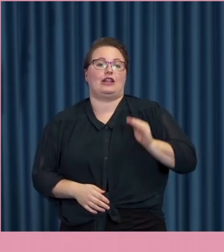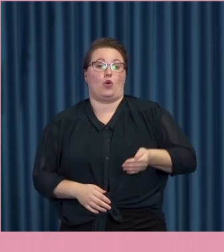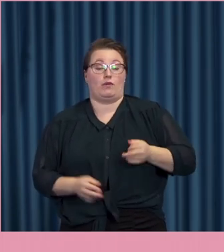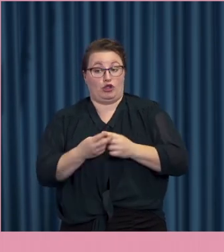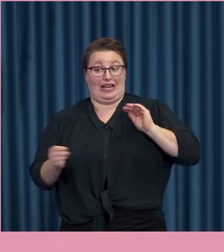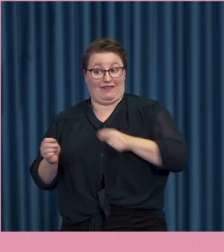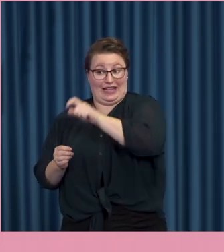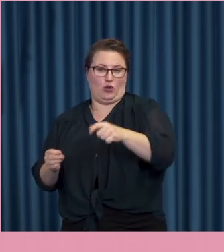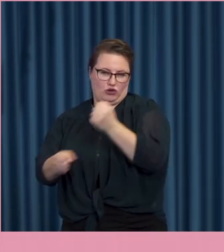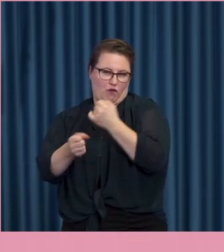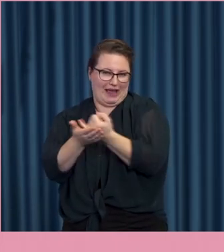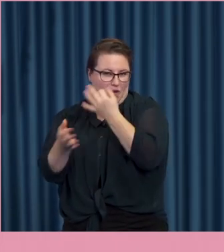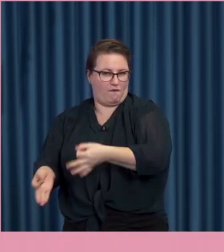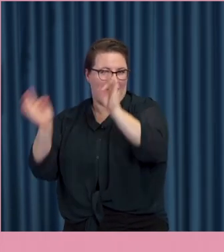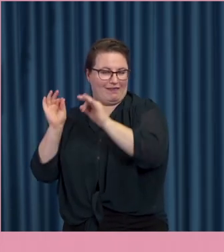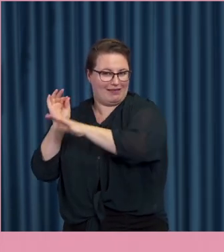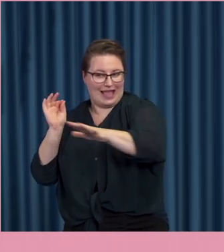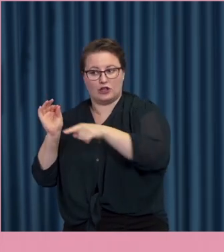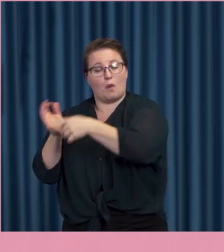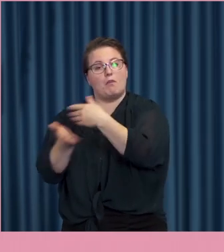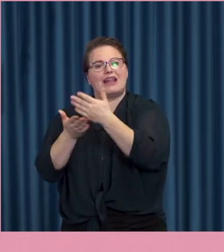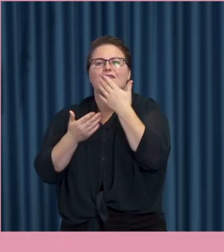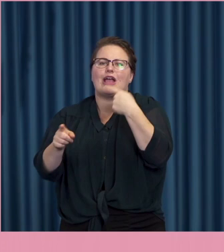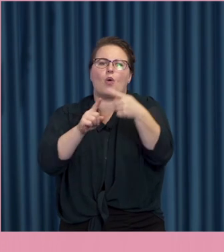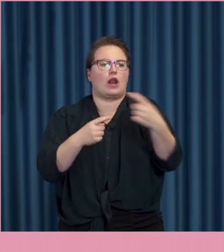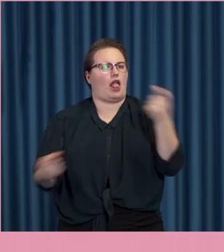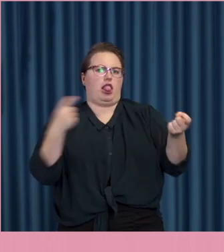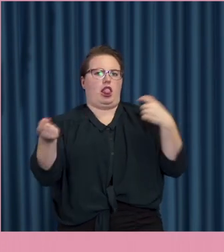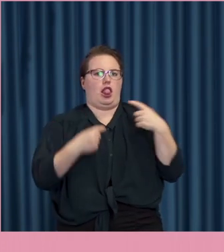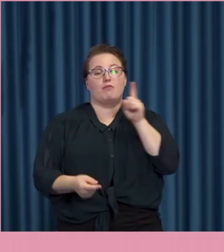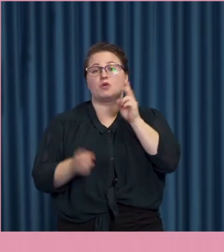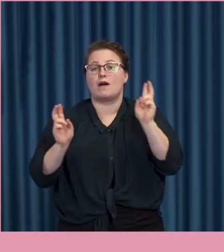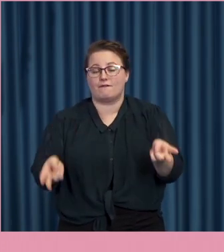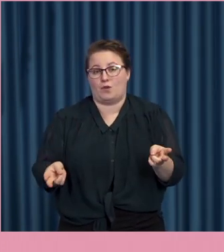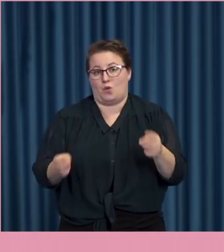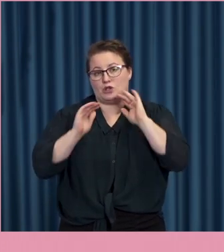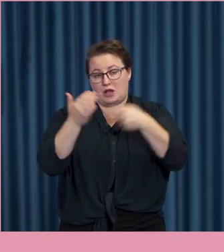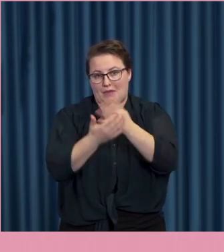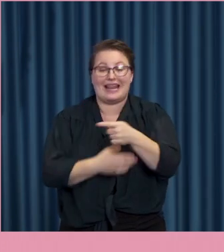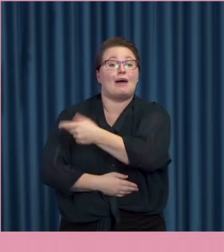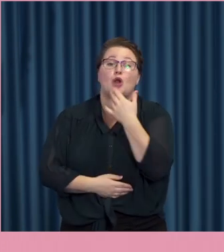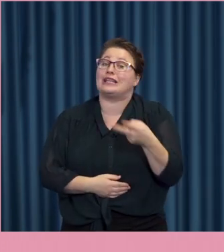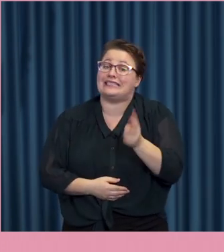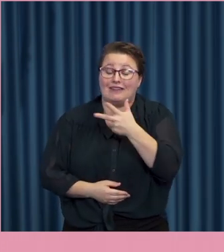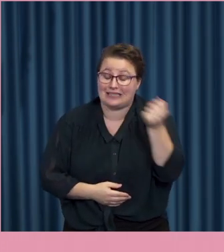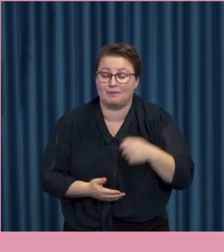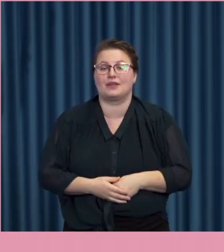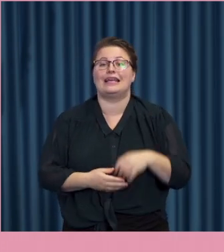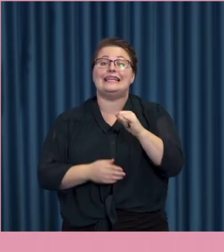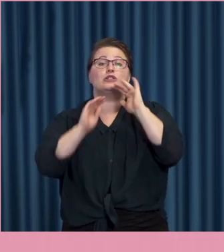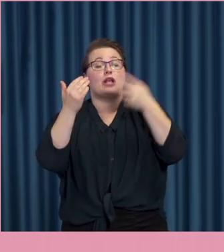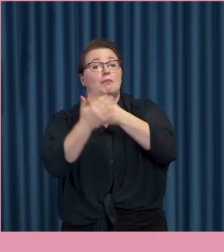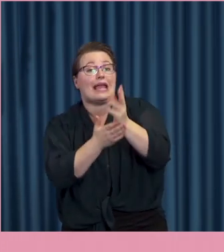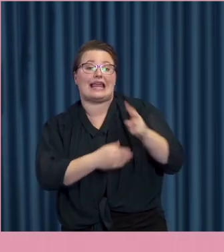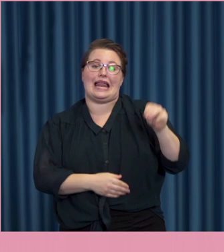offentligheten berättade om den typen av angrepp som de fick i sociala medier eller över e-mail eller på andra sätt på internet.